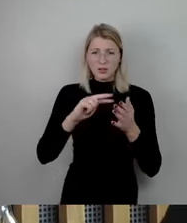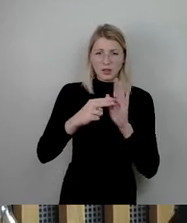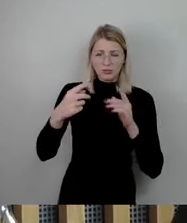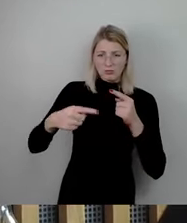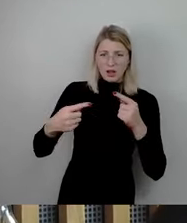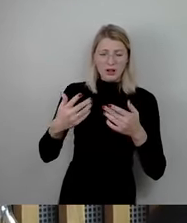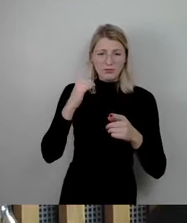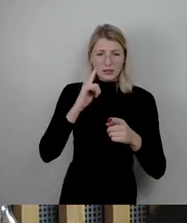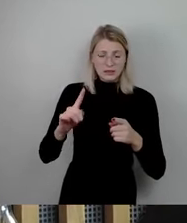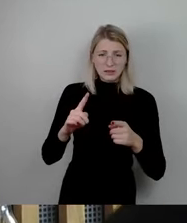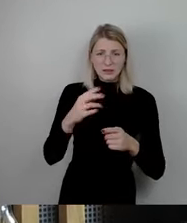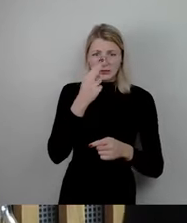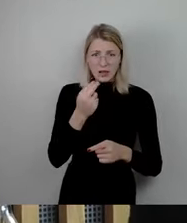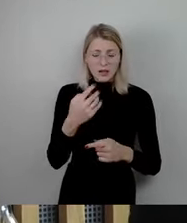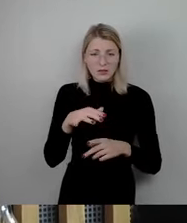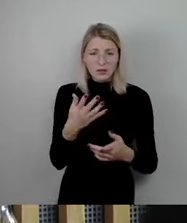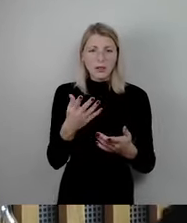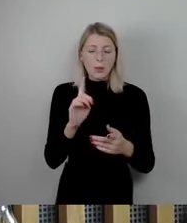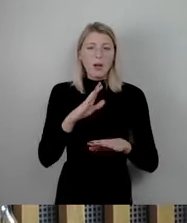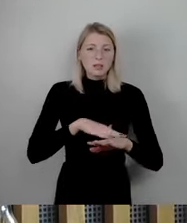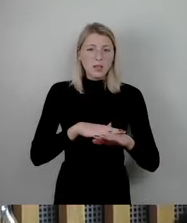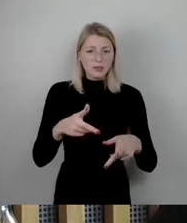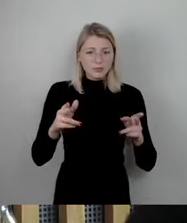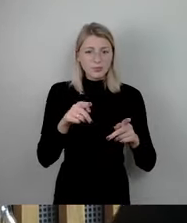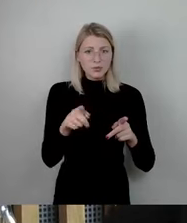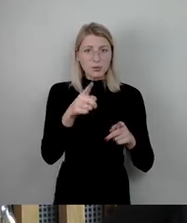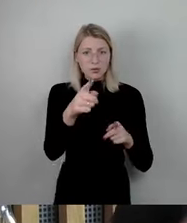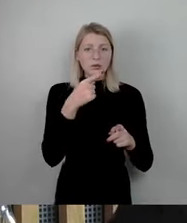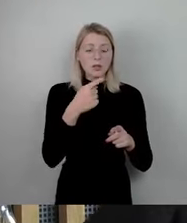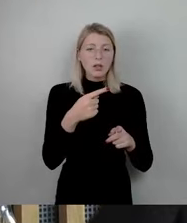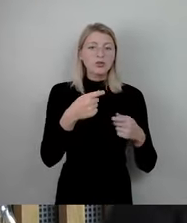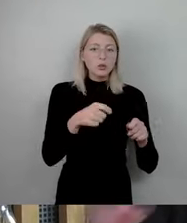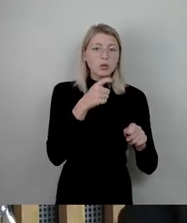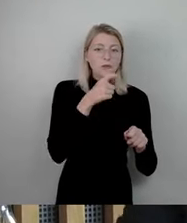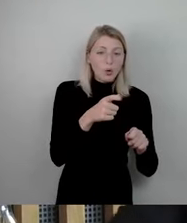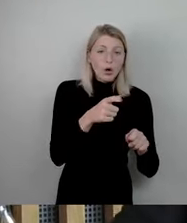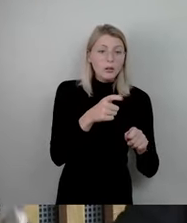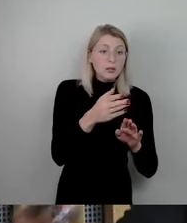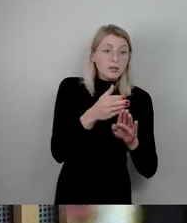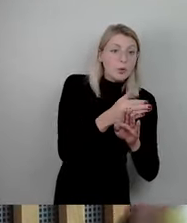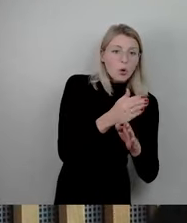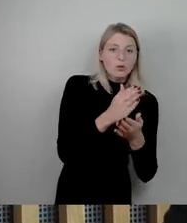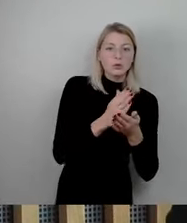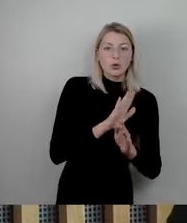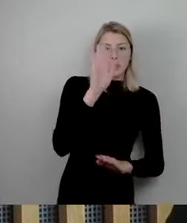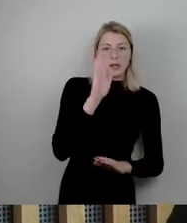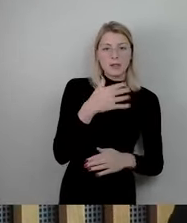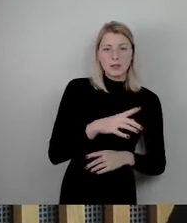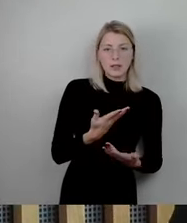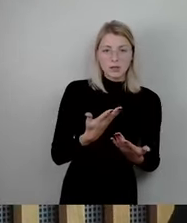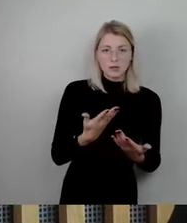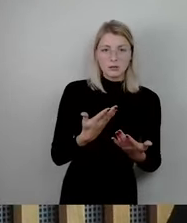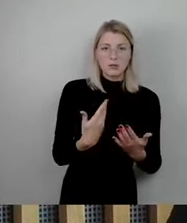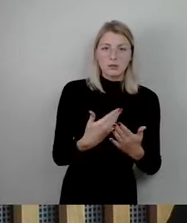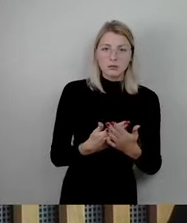aber, sage ich mal, in Zeiteinheit, wo sie Schlusswort noch nicht ausgesprochen hatte, hatte Herr Aschenbach sich schon gemeldet, verbal. Also von